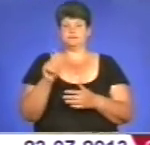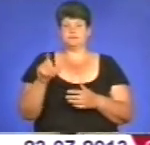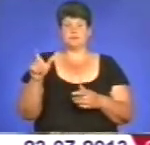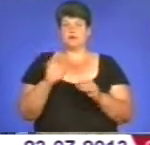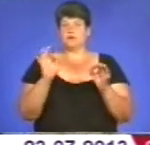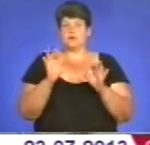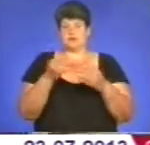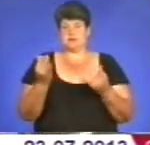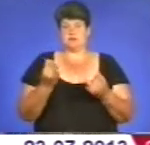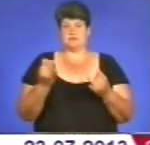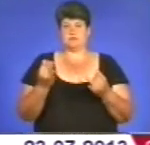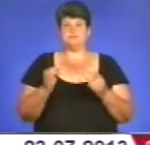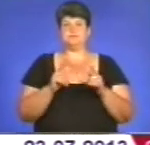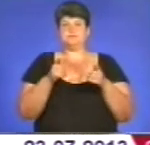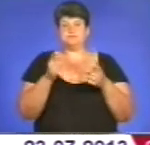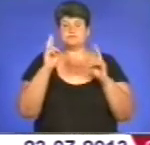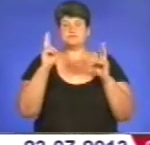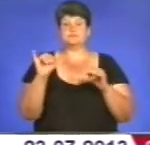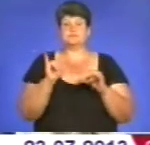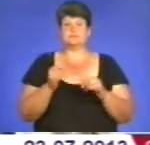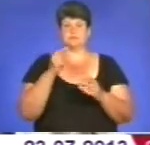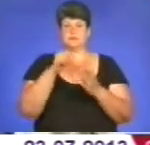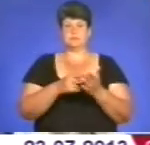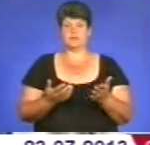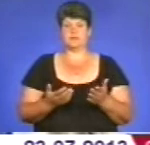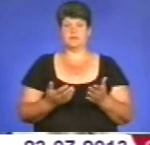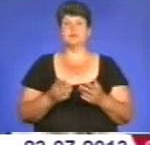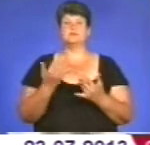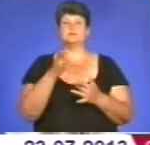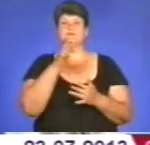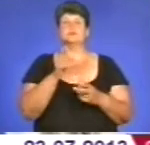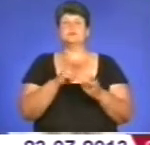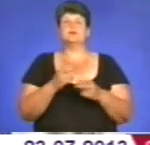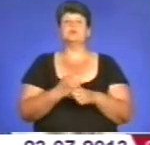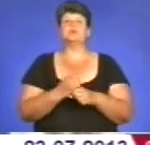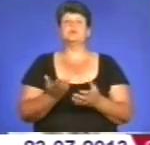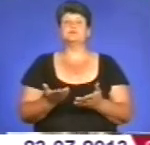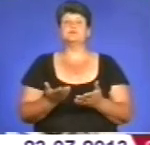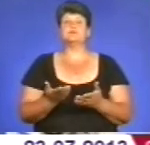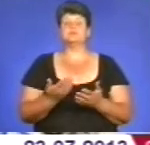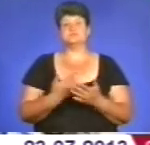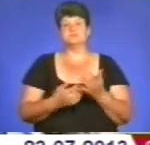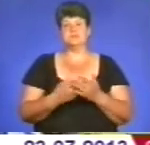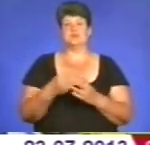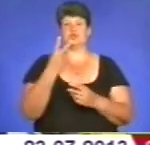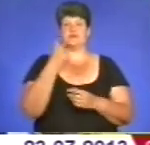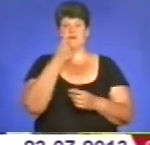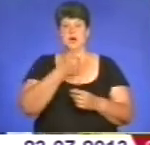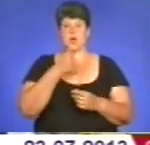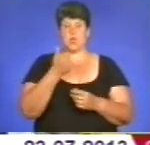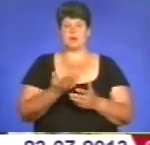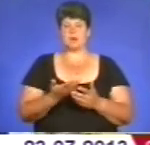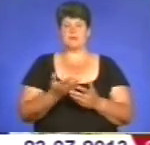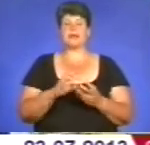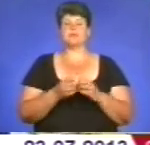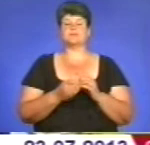замкнене коло і не знаєш, куди податись. Скільки часу шукаєте роботу? Ну, близько двох років. І з якими